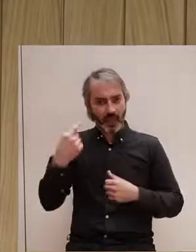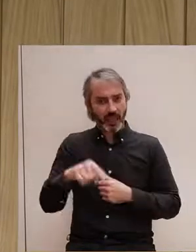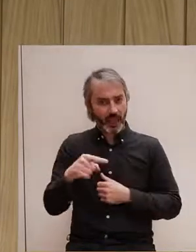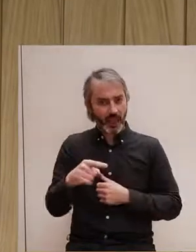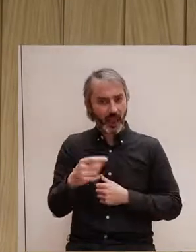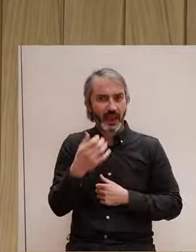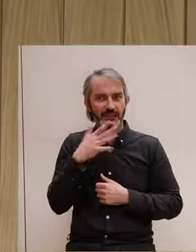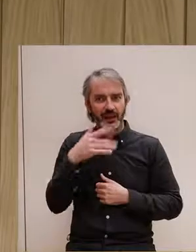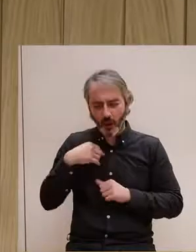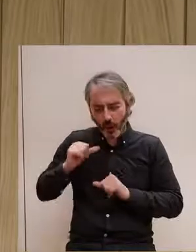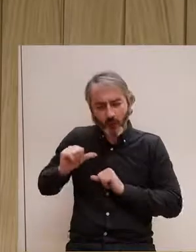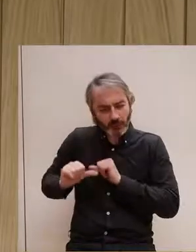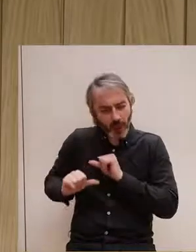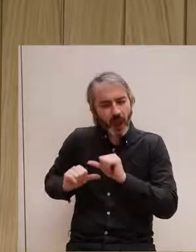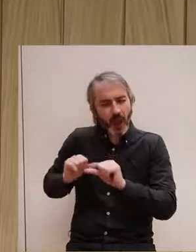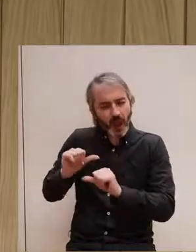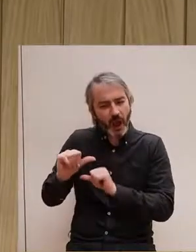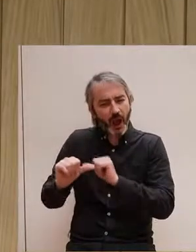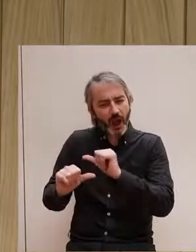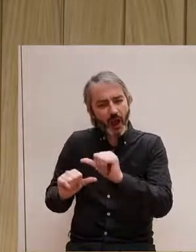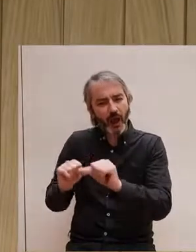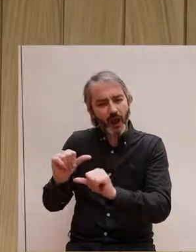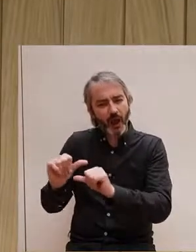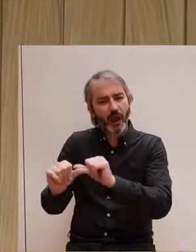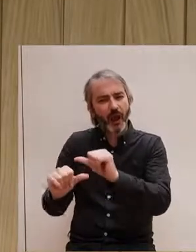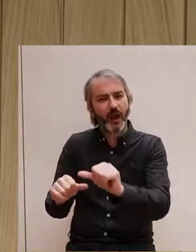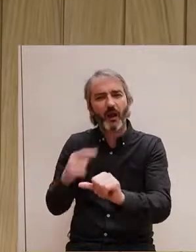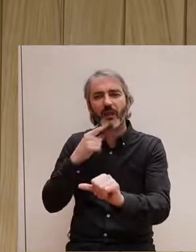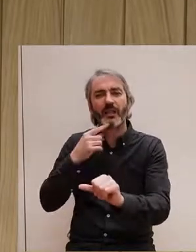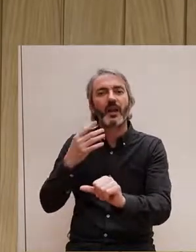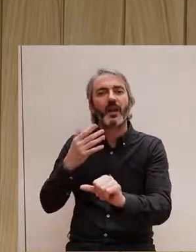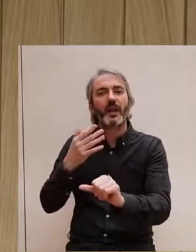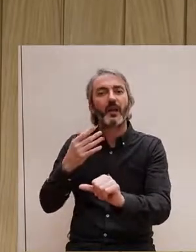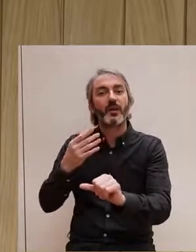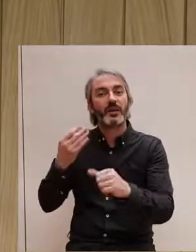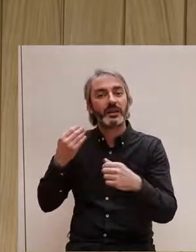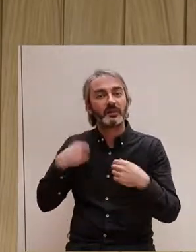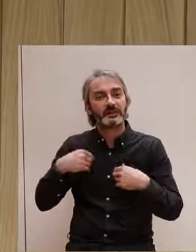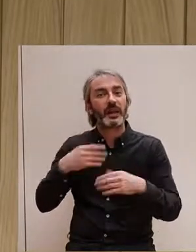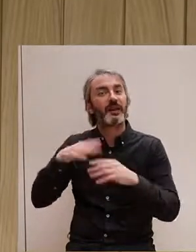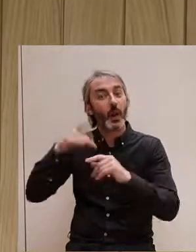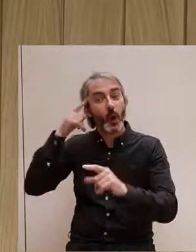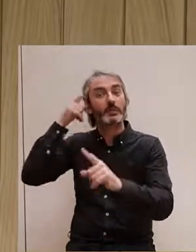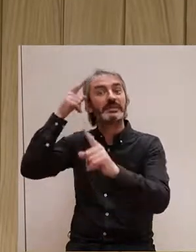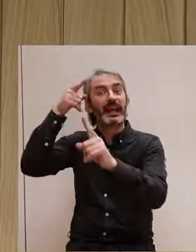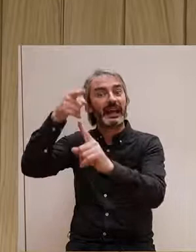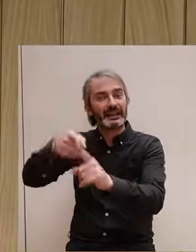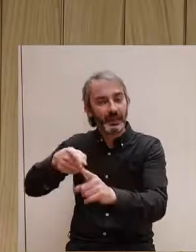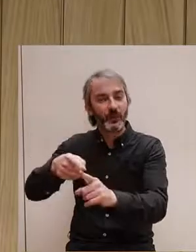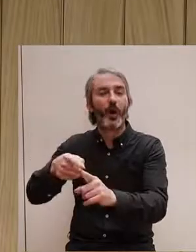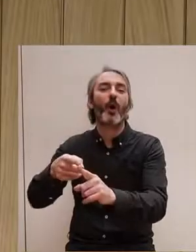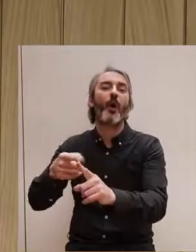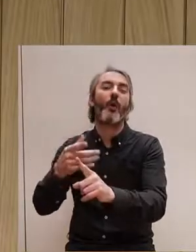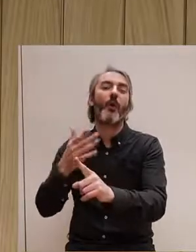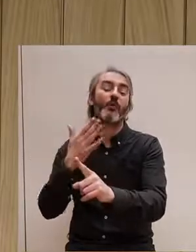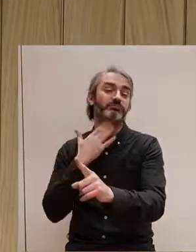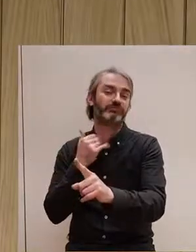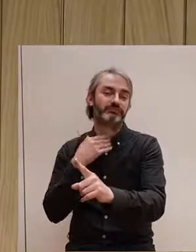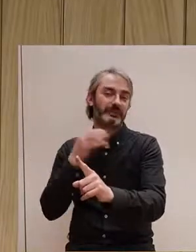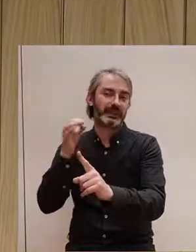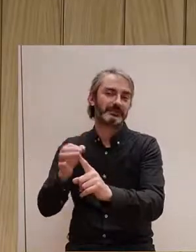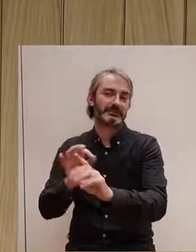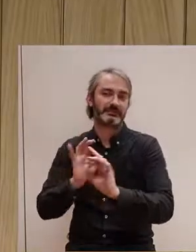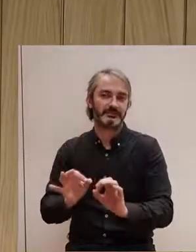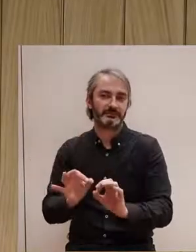de tot el procés de relació sexual, sinó que estiguis fent el procés de relació sexual per arribar a un objectiu final que és l